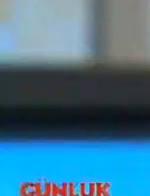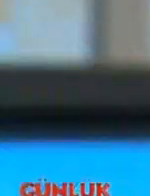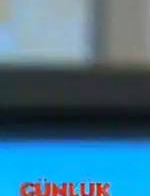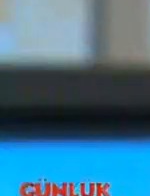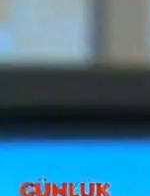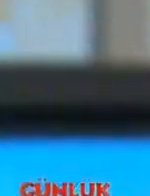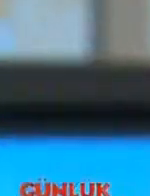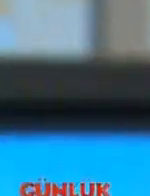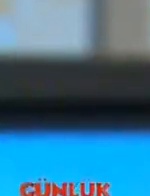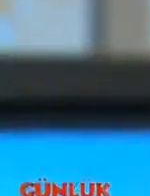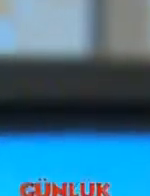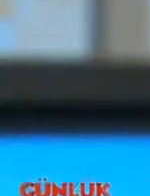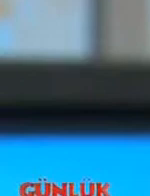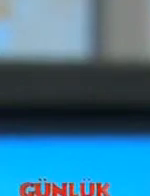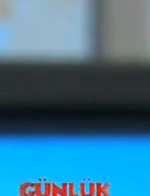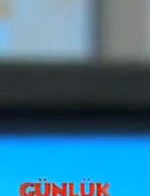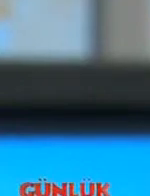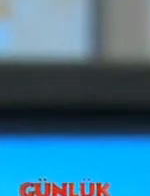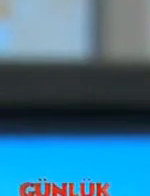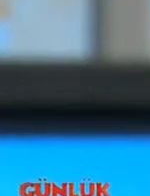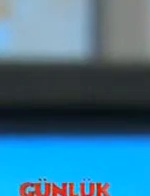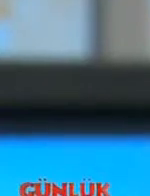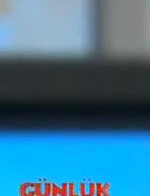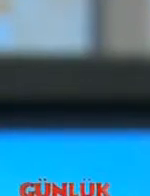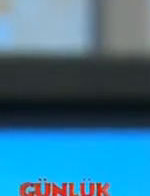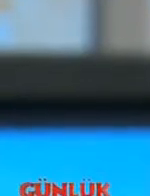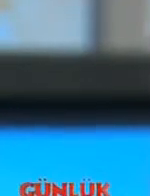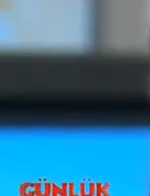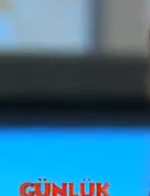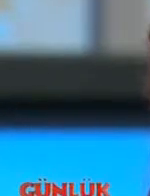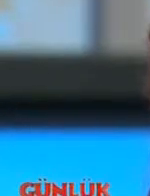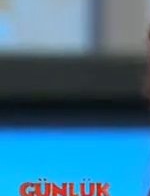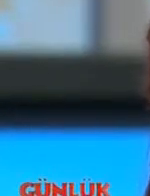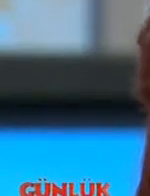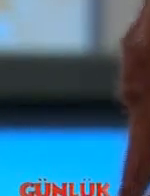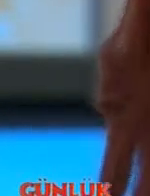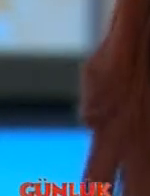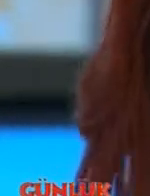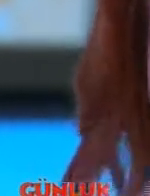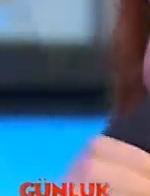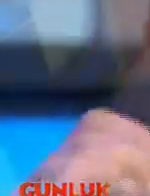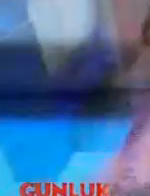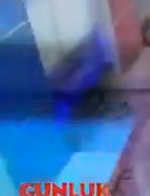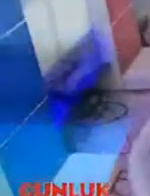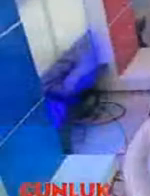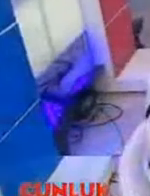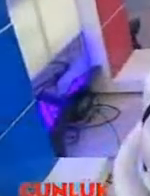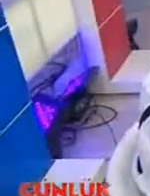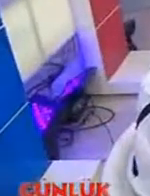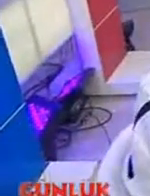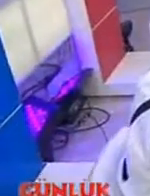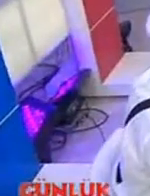gel kalbimde tahta sahip ol Senin